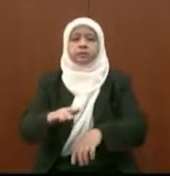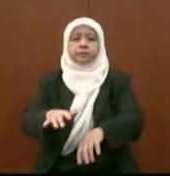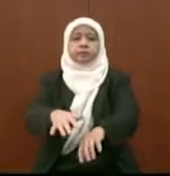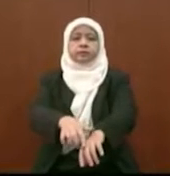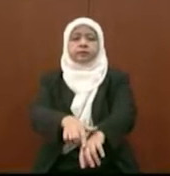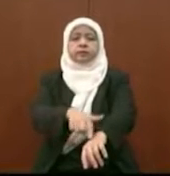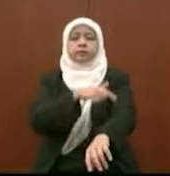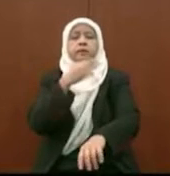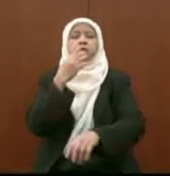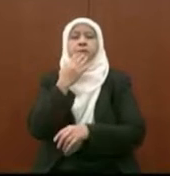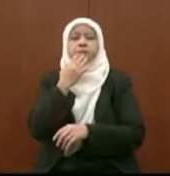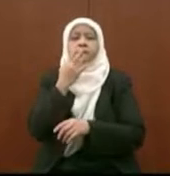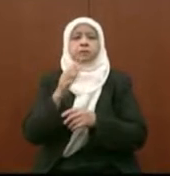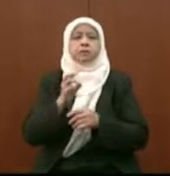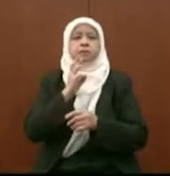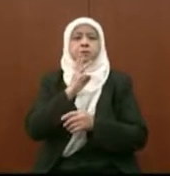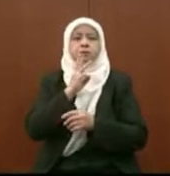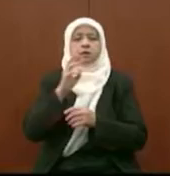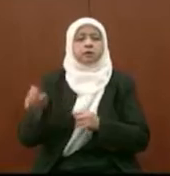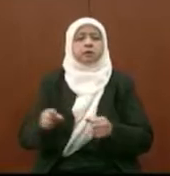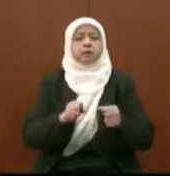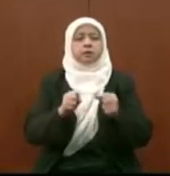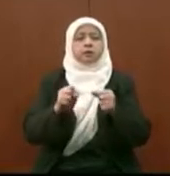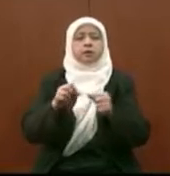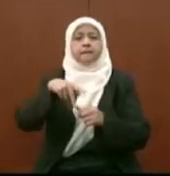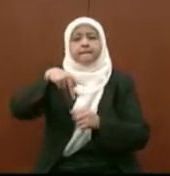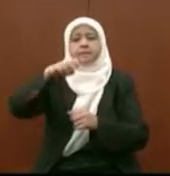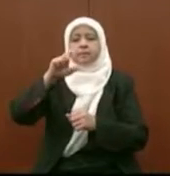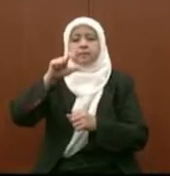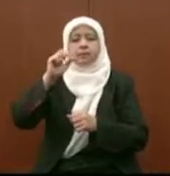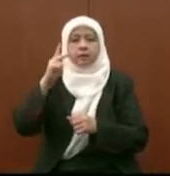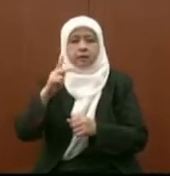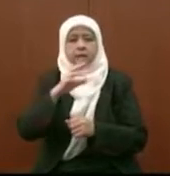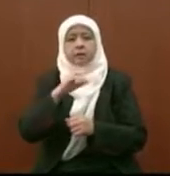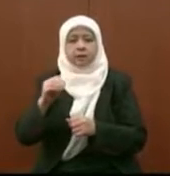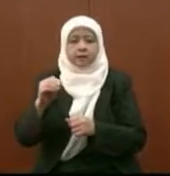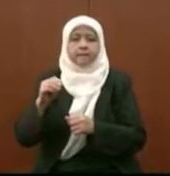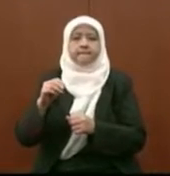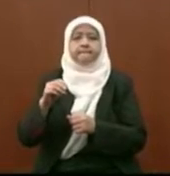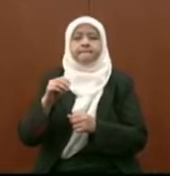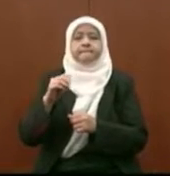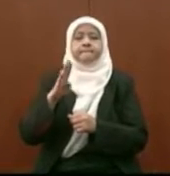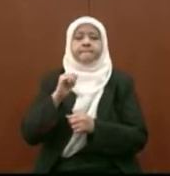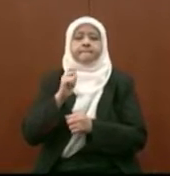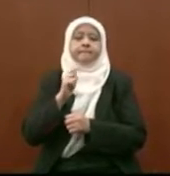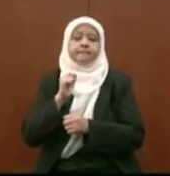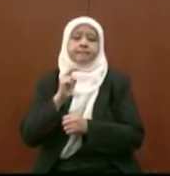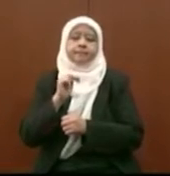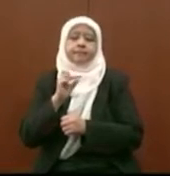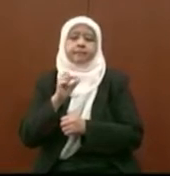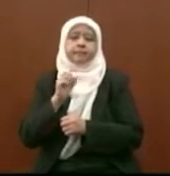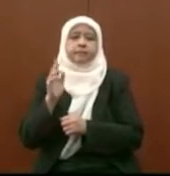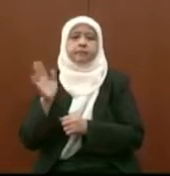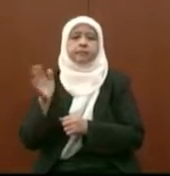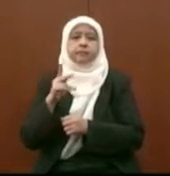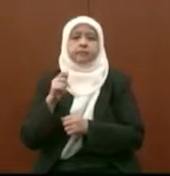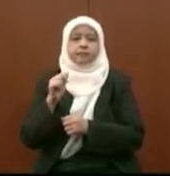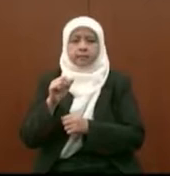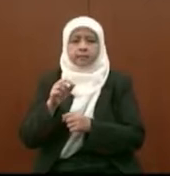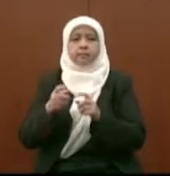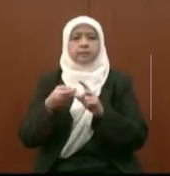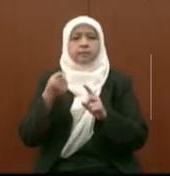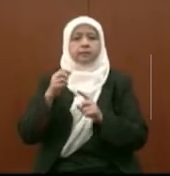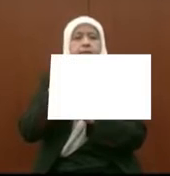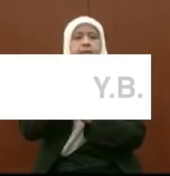Seri Setia, Sungai Panjang, Batang Kali dan Sungai Pelik dan saya suka bermula dengan Bandar Utama yang bertanyakan tentang